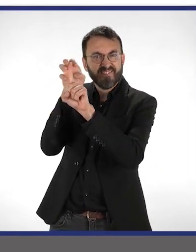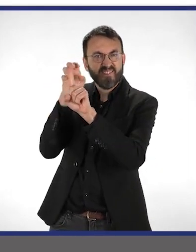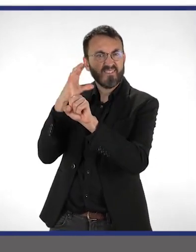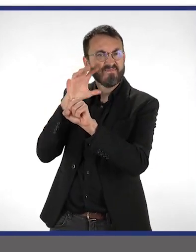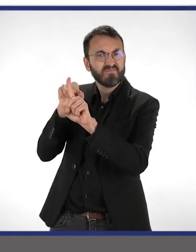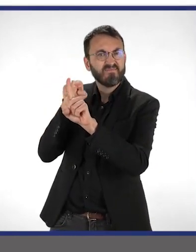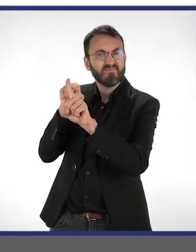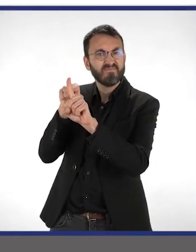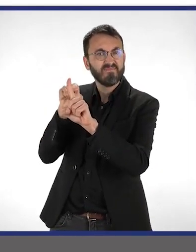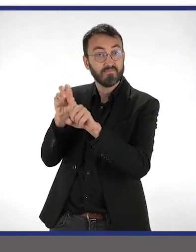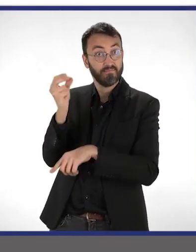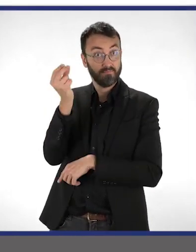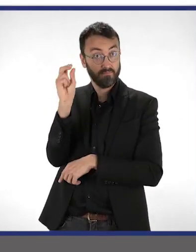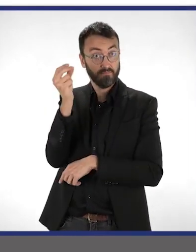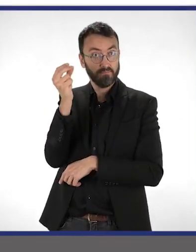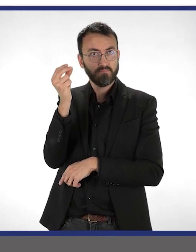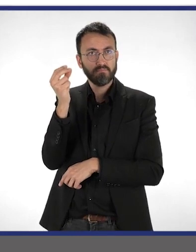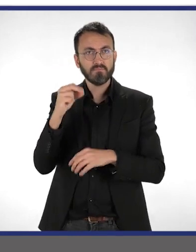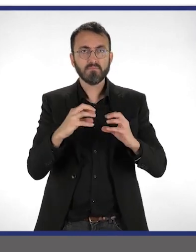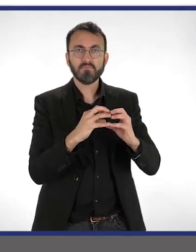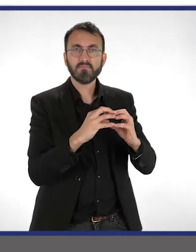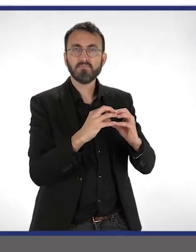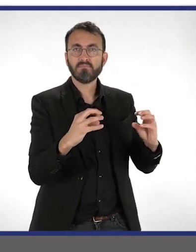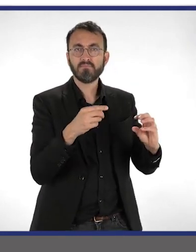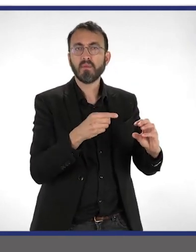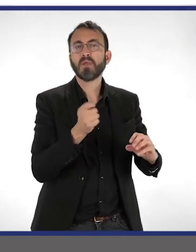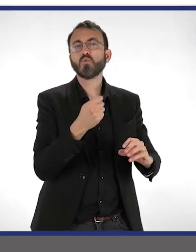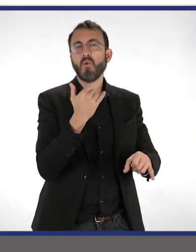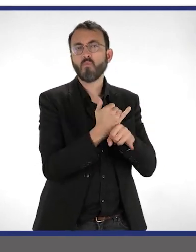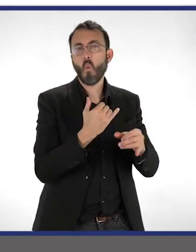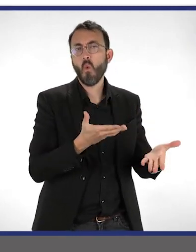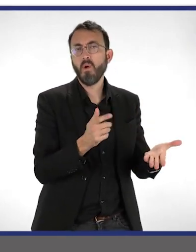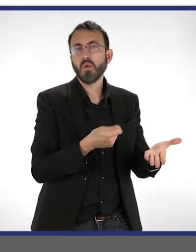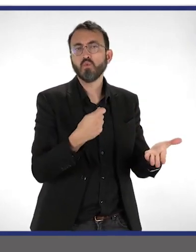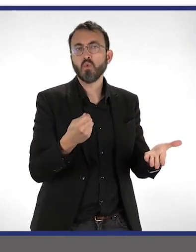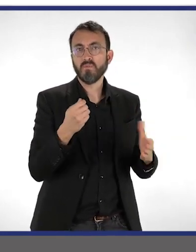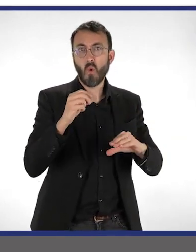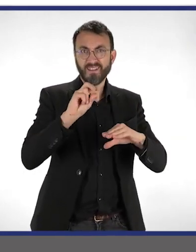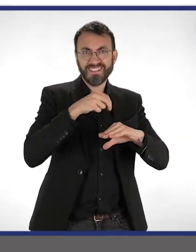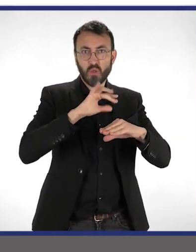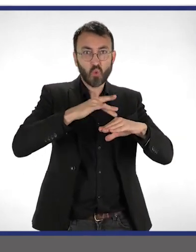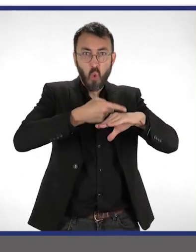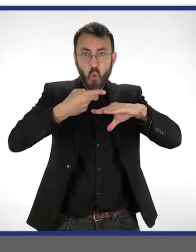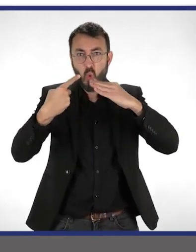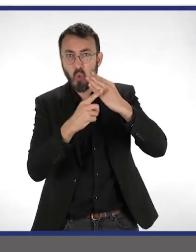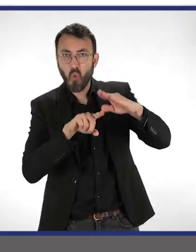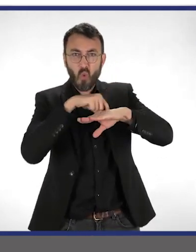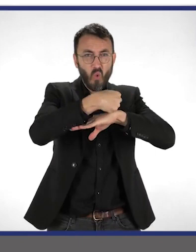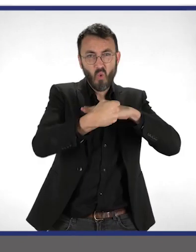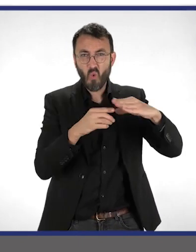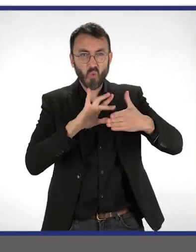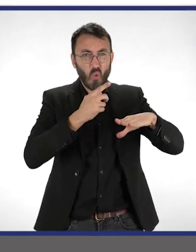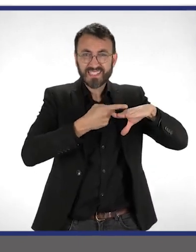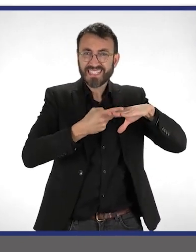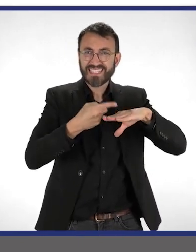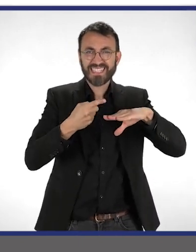Elle est striée. C'est avec ça qu'on fait le prélèvement. Bon, alors là, évidemment, ce ne sont pas de vrais selles. On gratte à la surface, à plusieurs endroits,